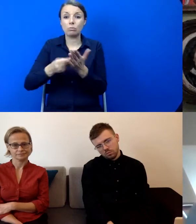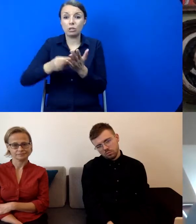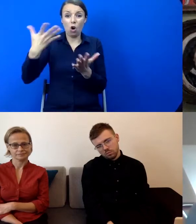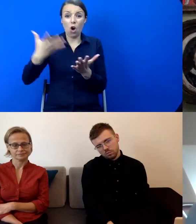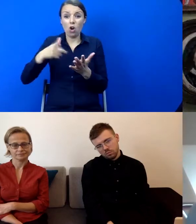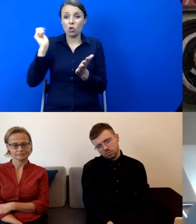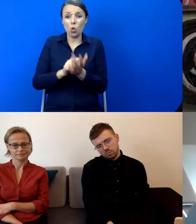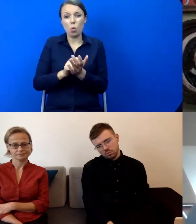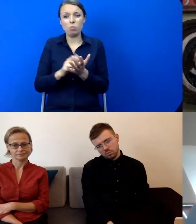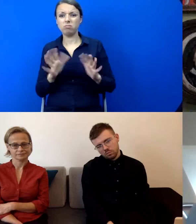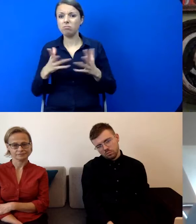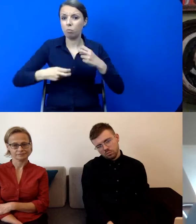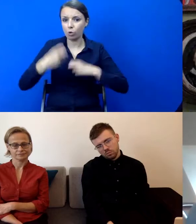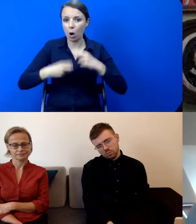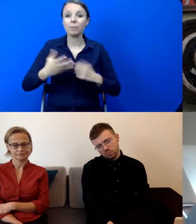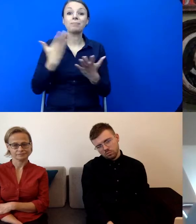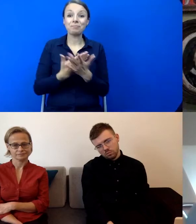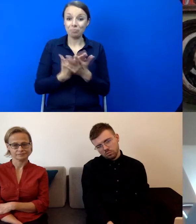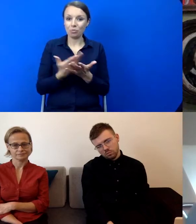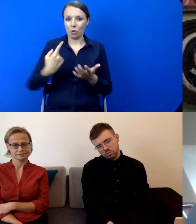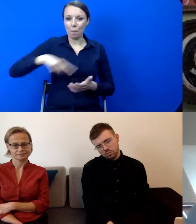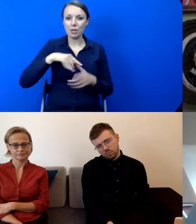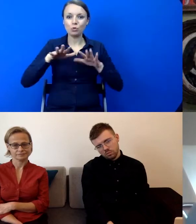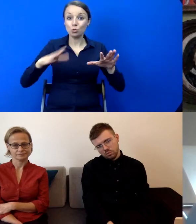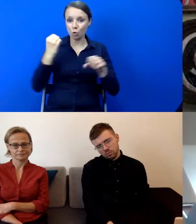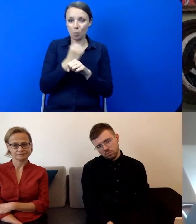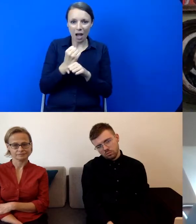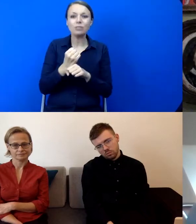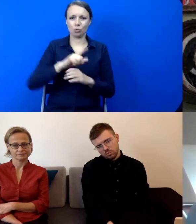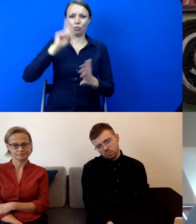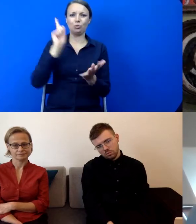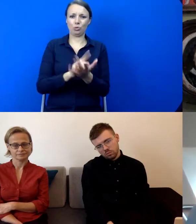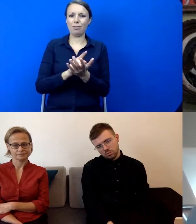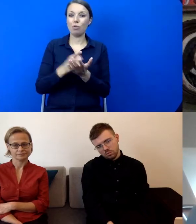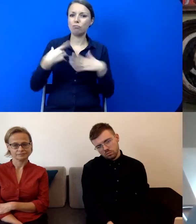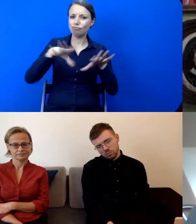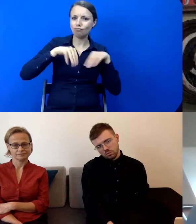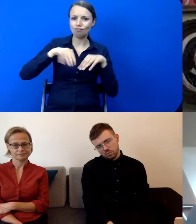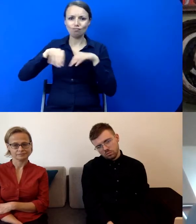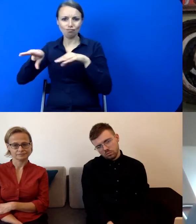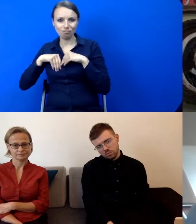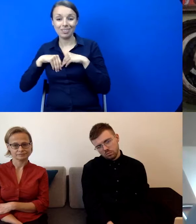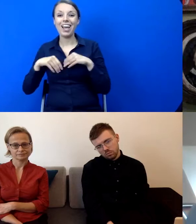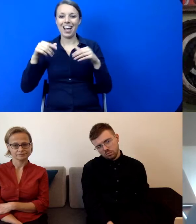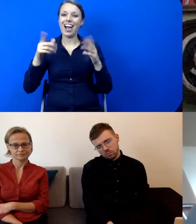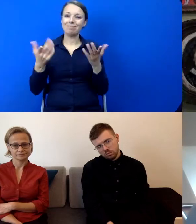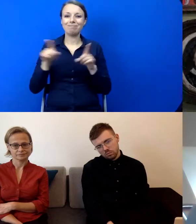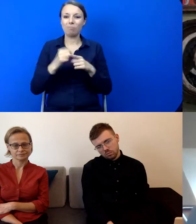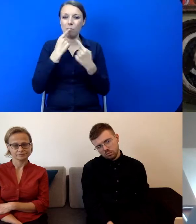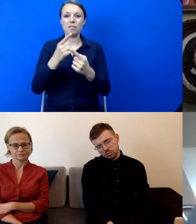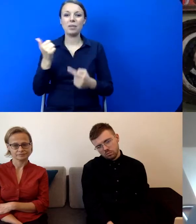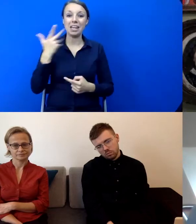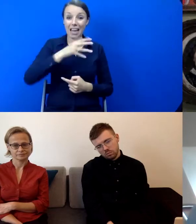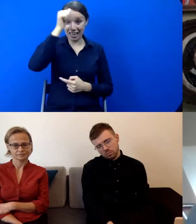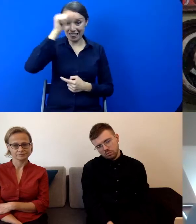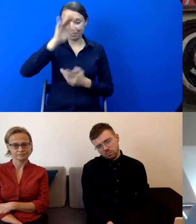Więc bardzo dużo prac byliśmy w stanie uzyskać. I tu z kolei też wymienię kilka nazwisk. były na przykład trzy prace,